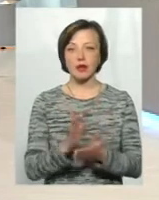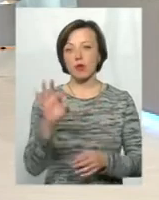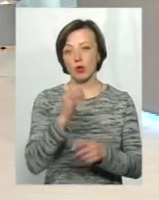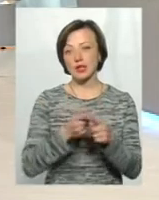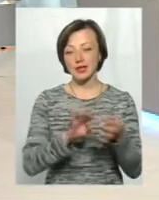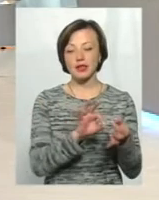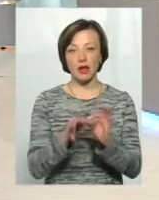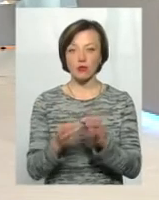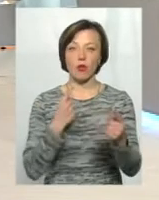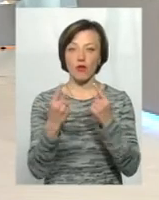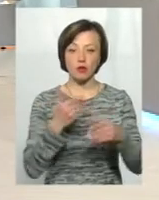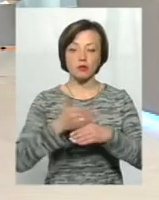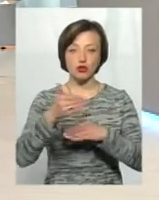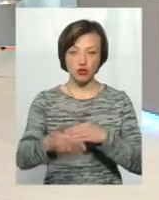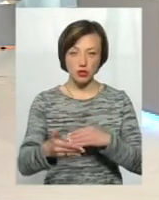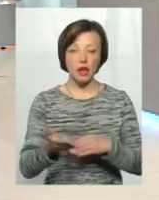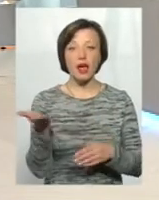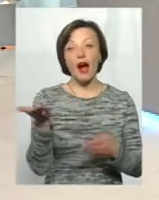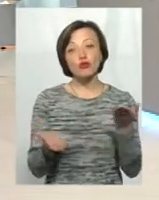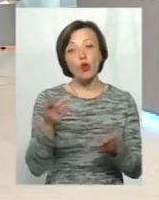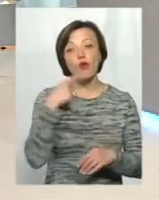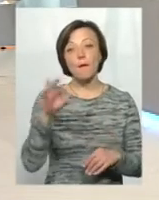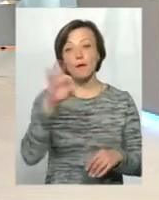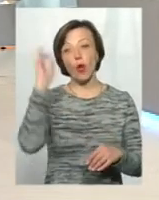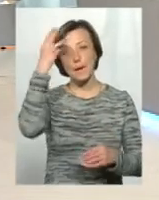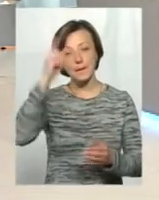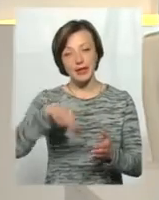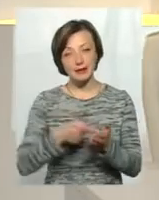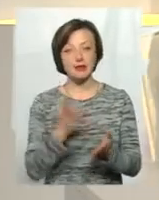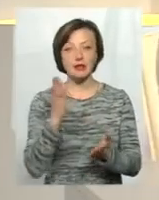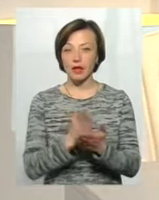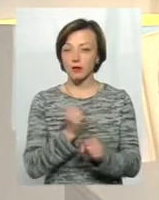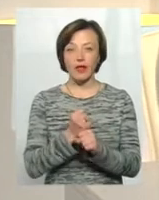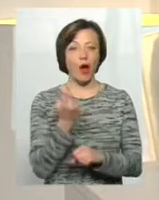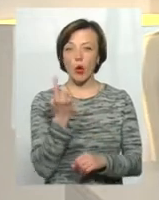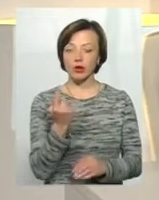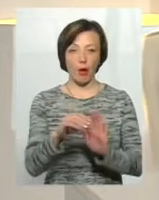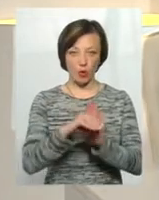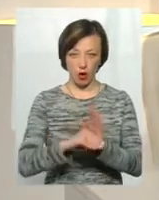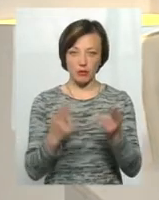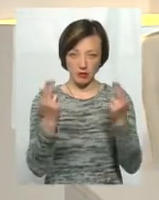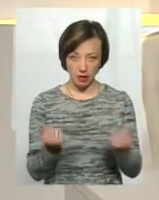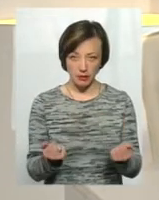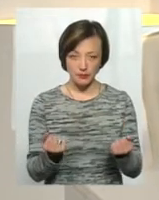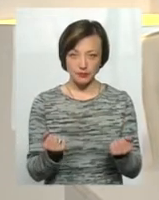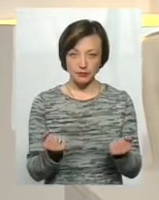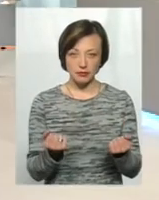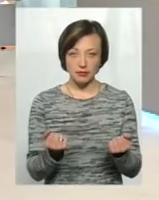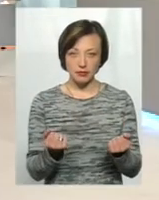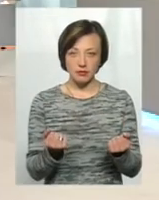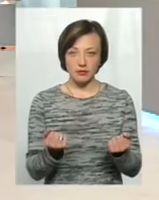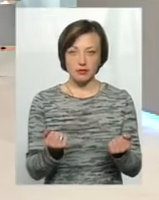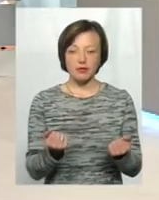ми детальніше поговоримо згодом. Якщо говорити про Хмельницький. У Хмельницькому теж діє не одна програма, якщо ми говоримо про